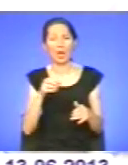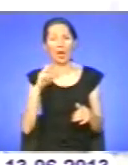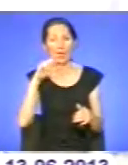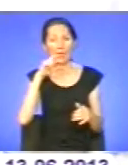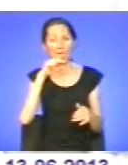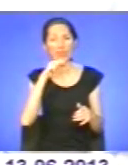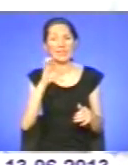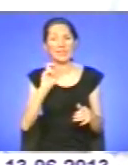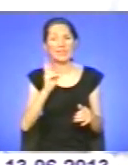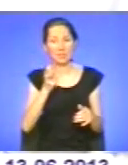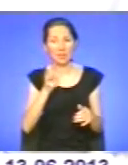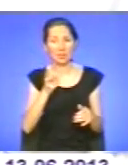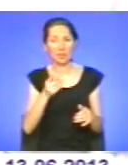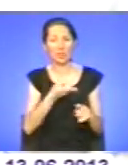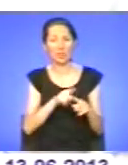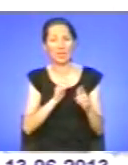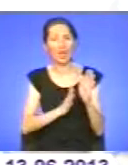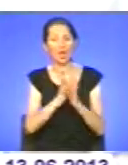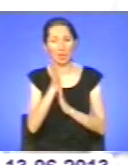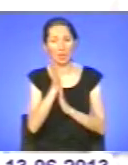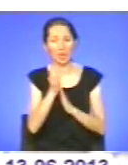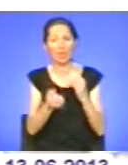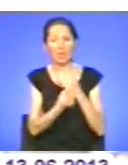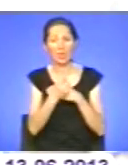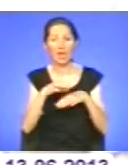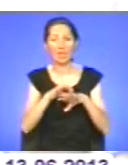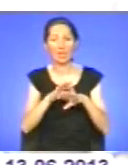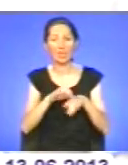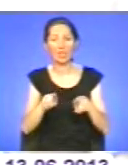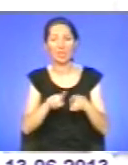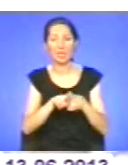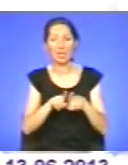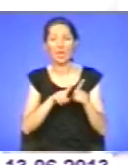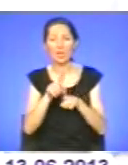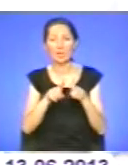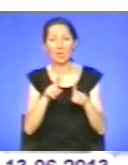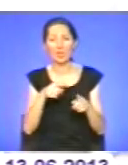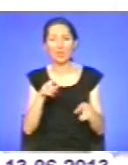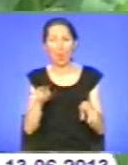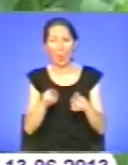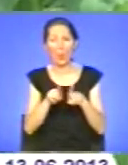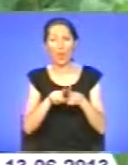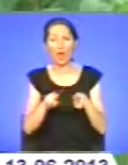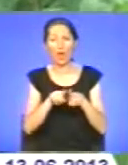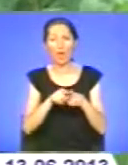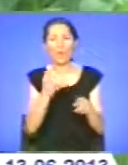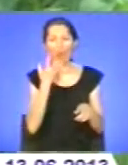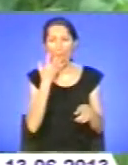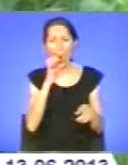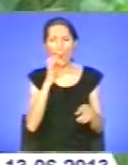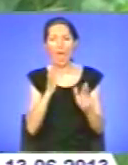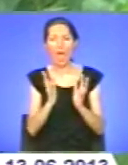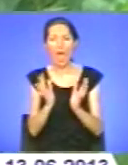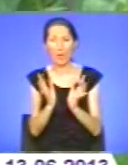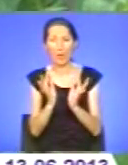рослини. Він викликає на шкірі такі ураження, які надзвичайно нагадують опіки кип'ятков. Борщівник – агресивна